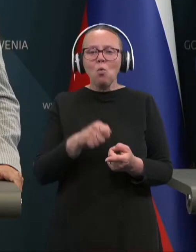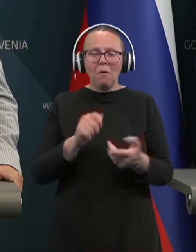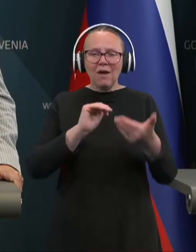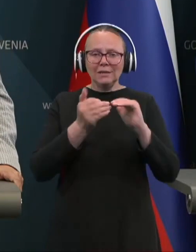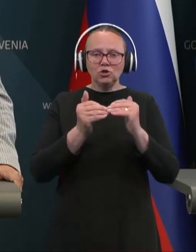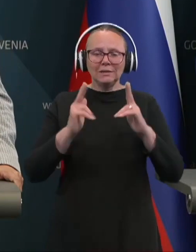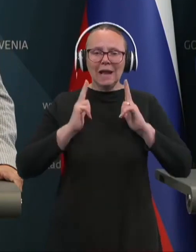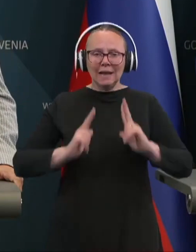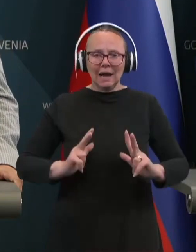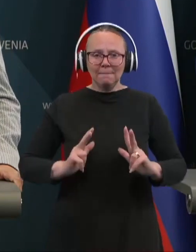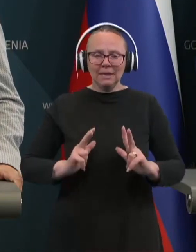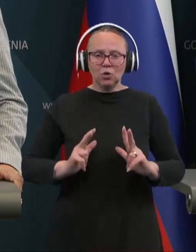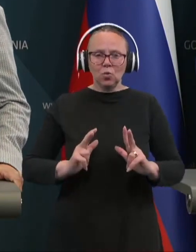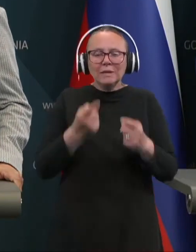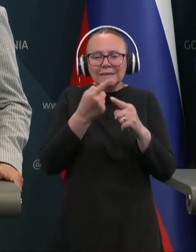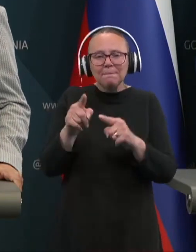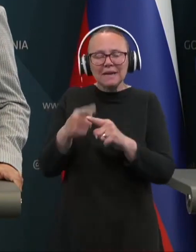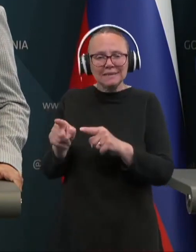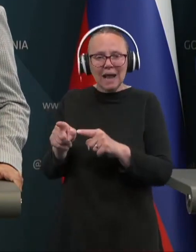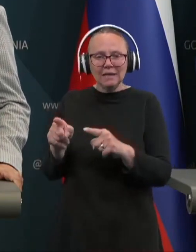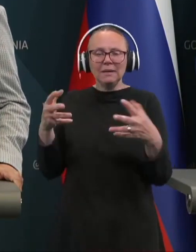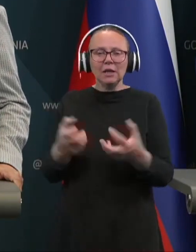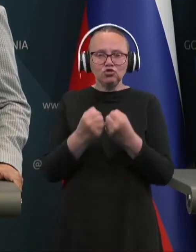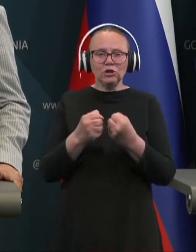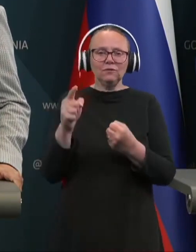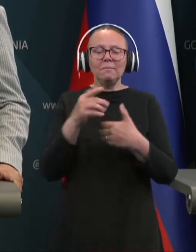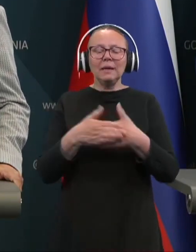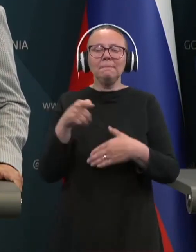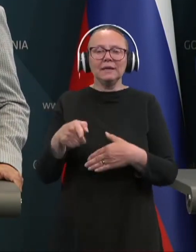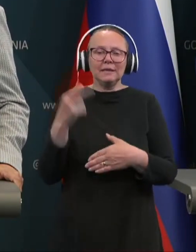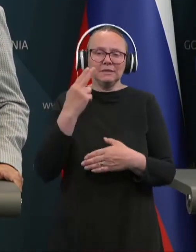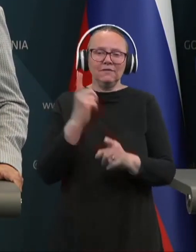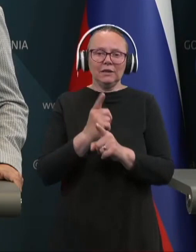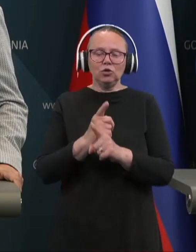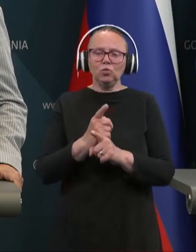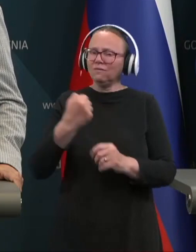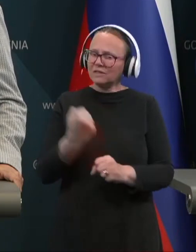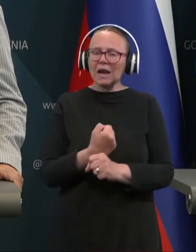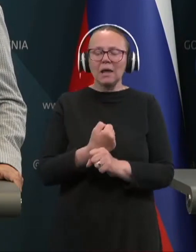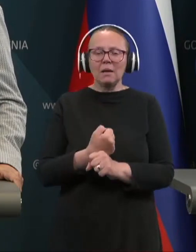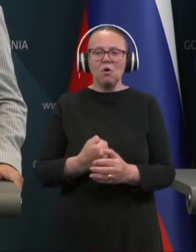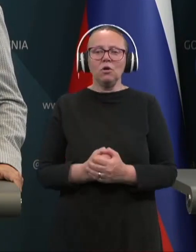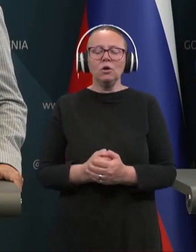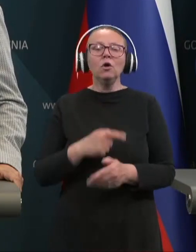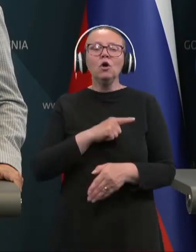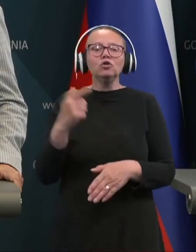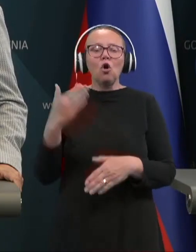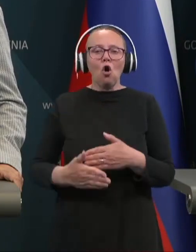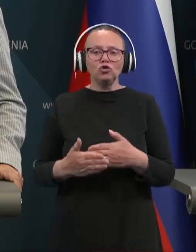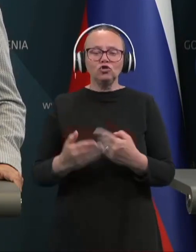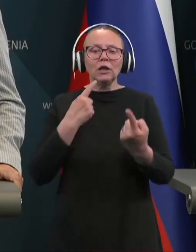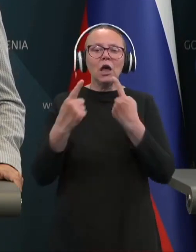socijalnega meru s parcialnimi rešitvami in pri tem seveda tudi ustrajamo. Dokončni